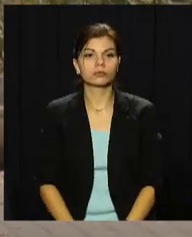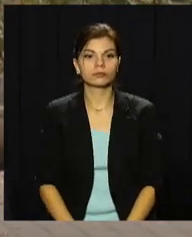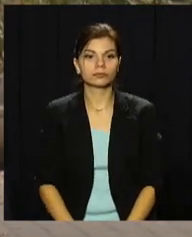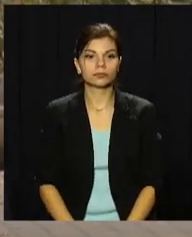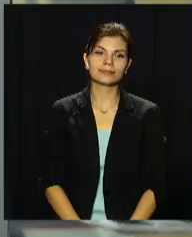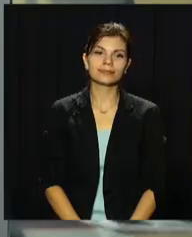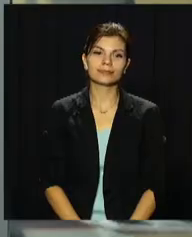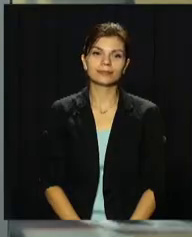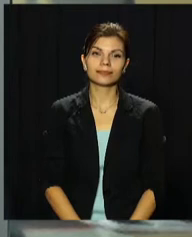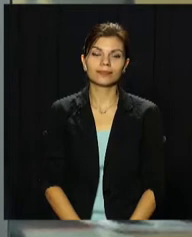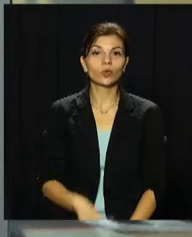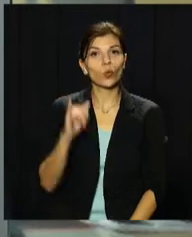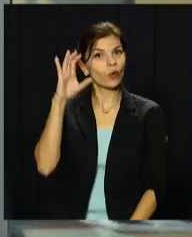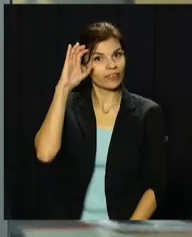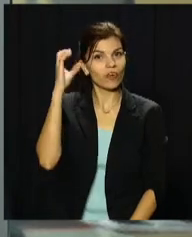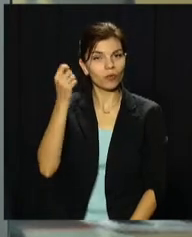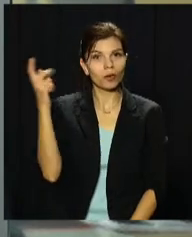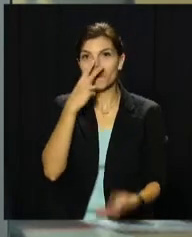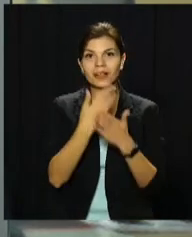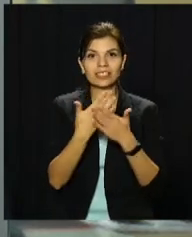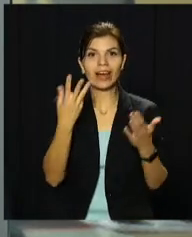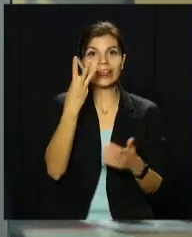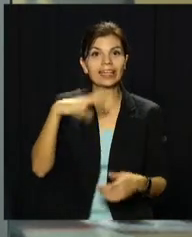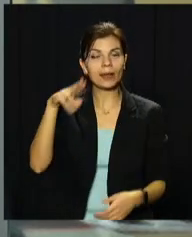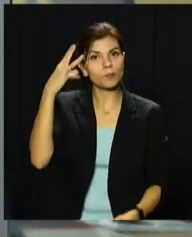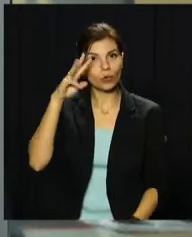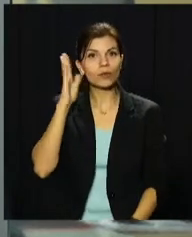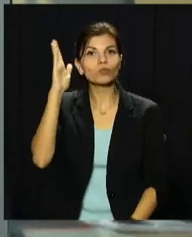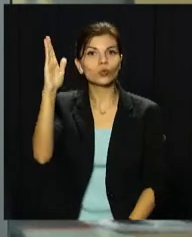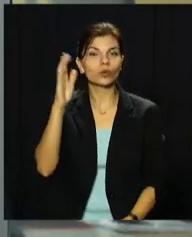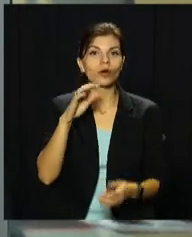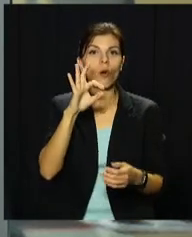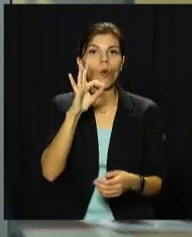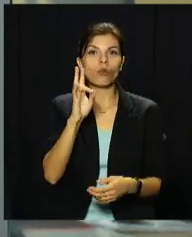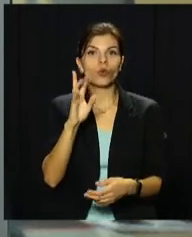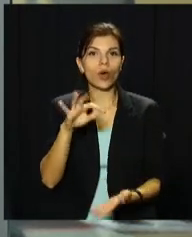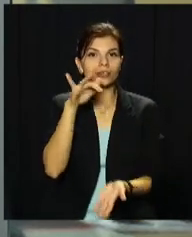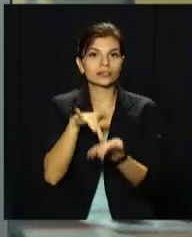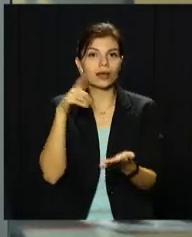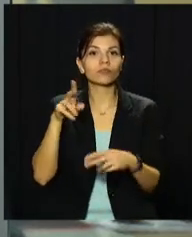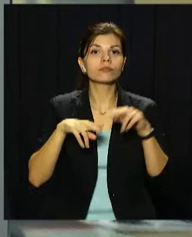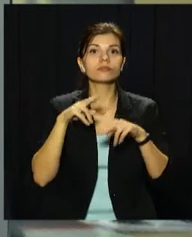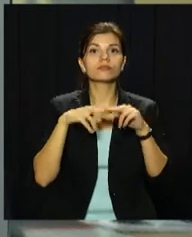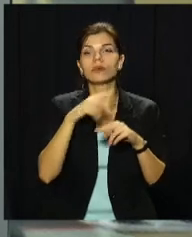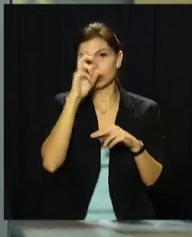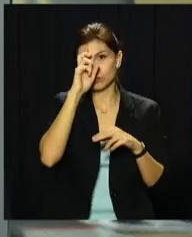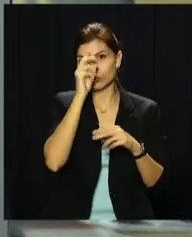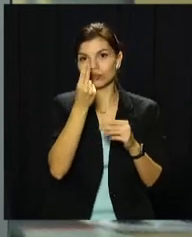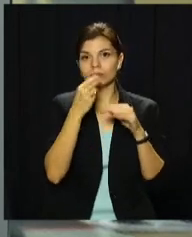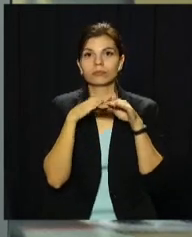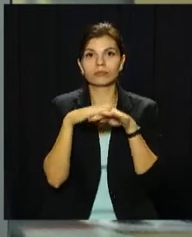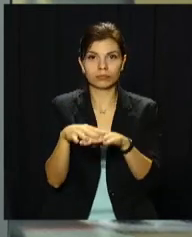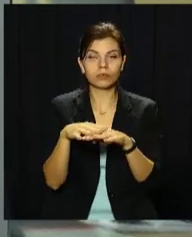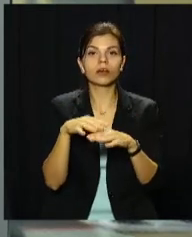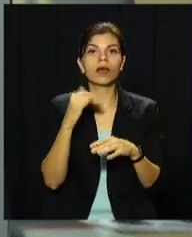«Відкритий». У Кривому Розі презентували 3D-модель майбутнього онкоцентру. Його побудують коштом обласного бюджету